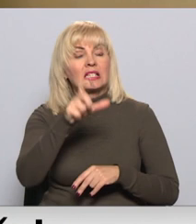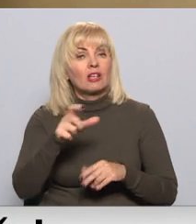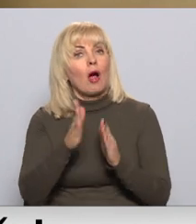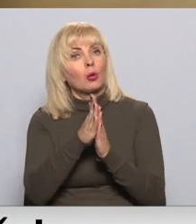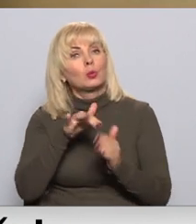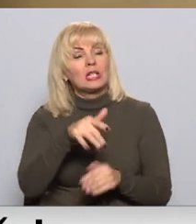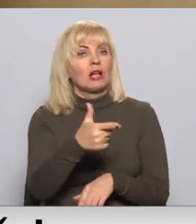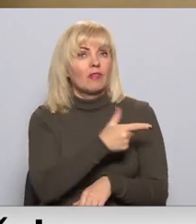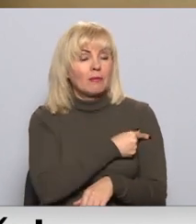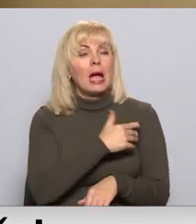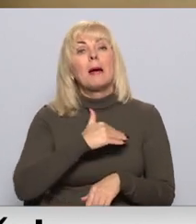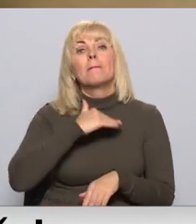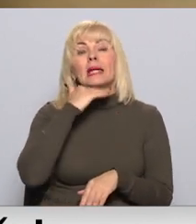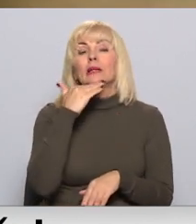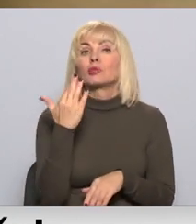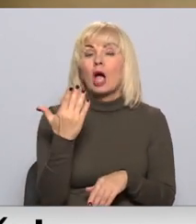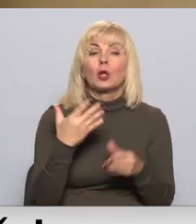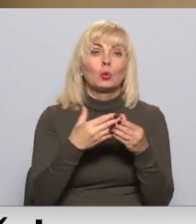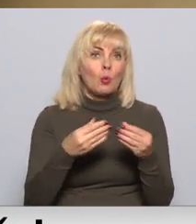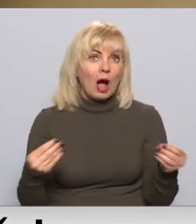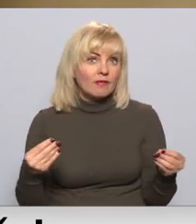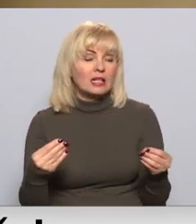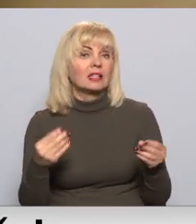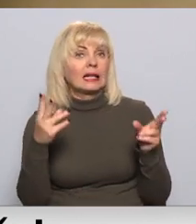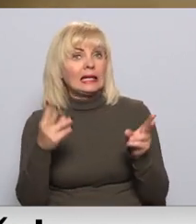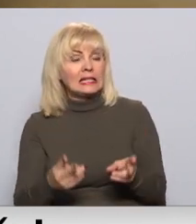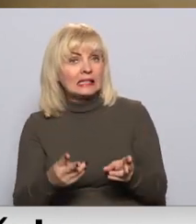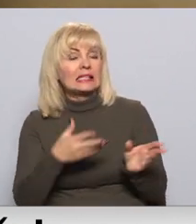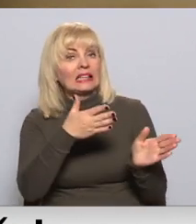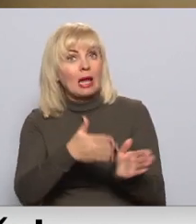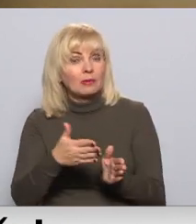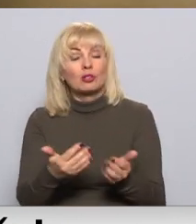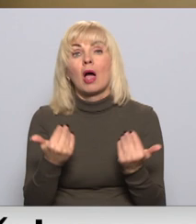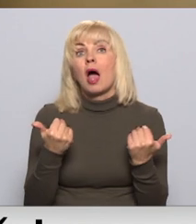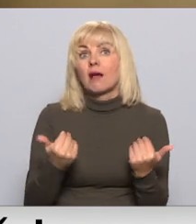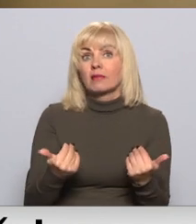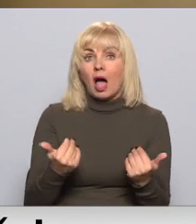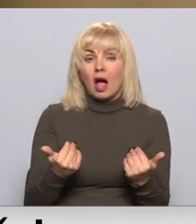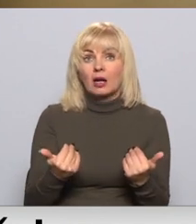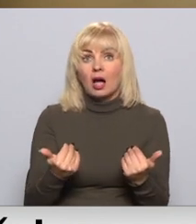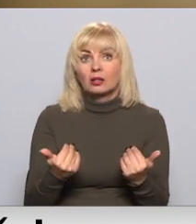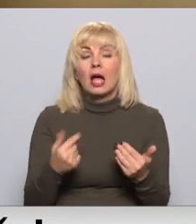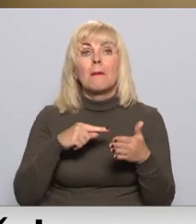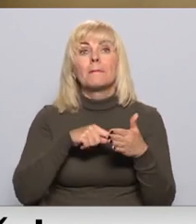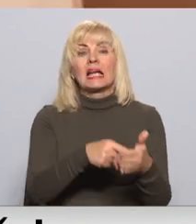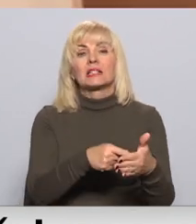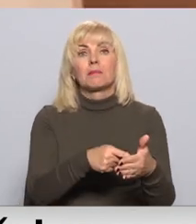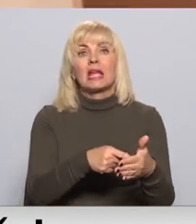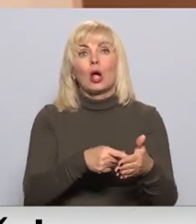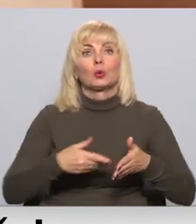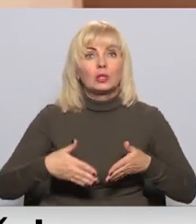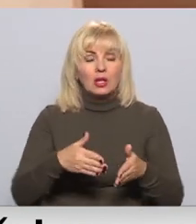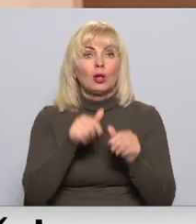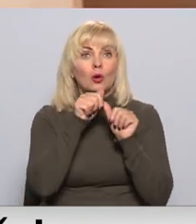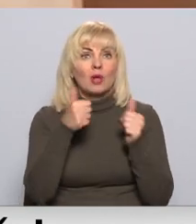pietiekam uz skaitļos, lai novērsu krīzes slimnīcas. Tagad tā izvalas piespidu cēnu. Nebar